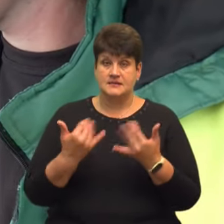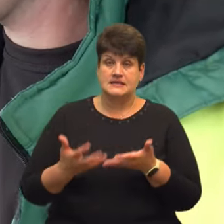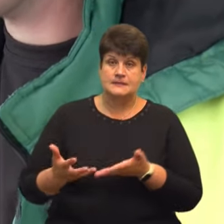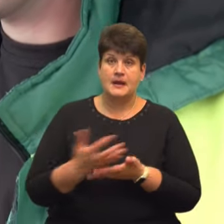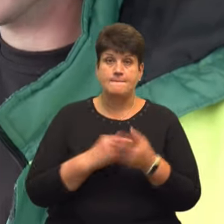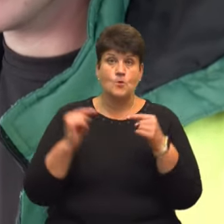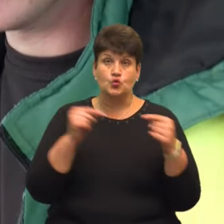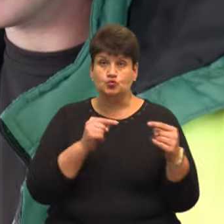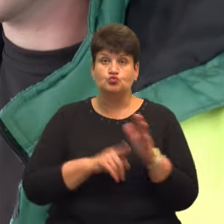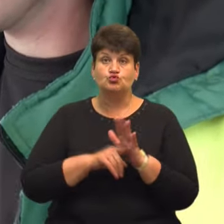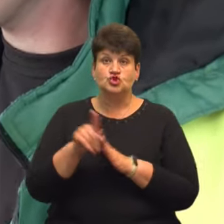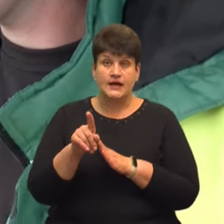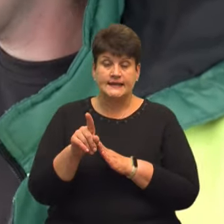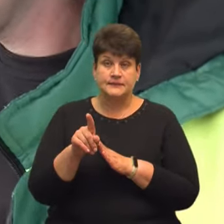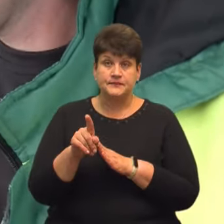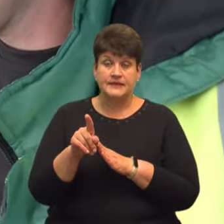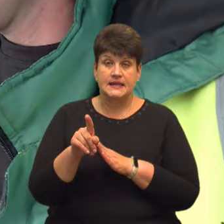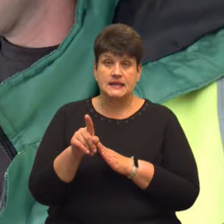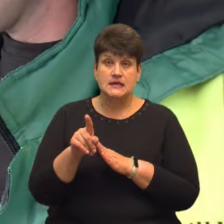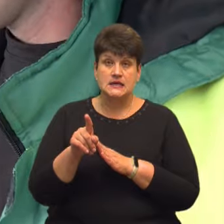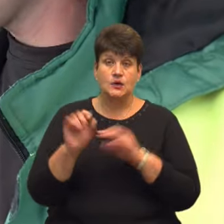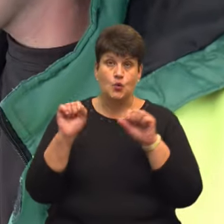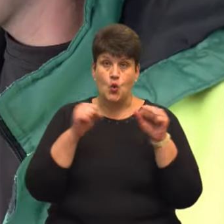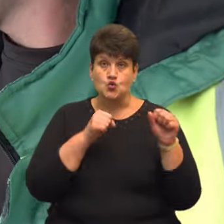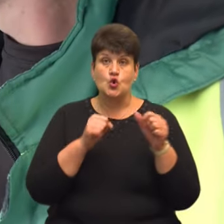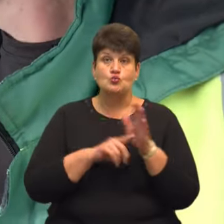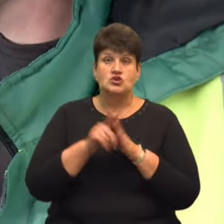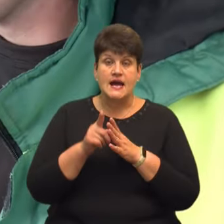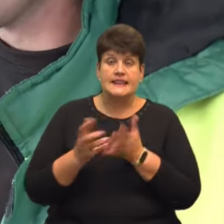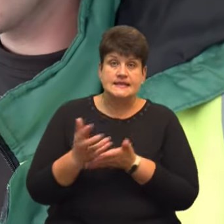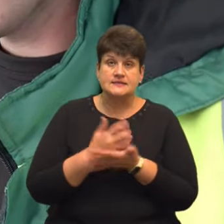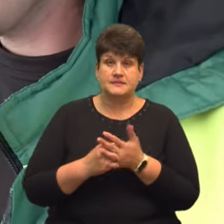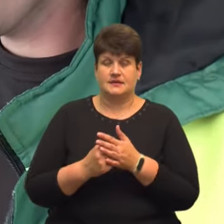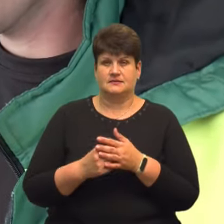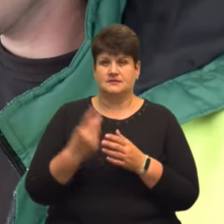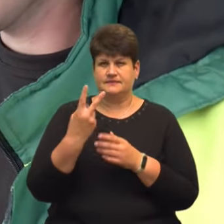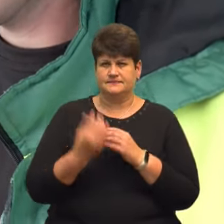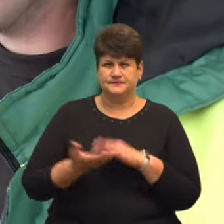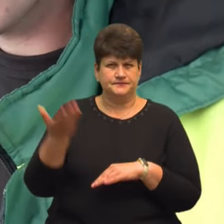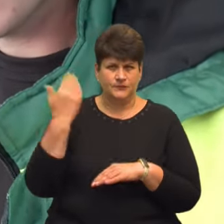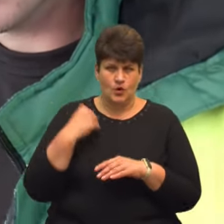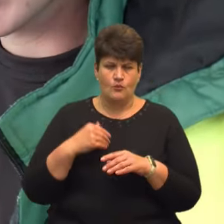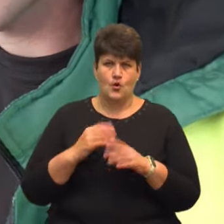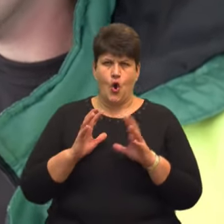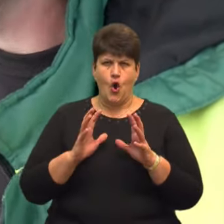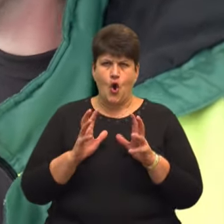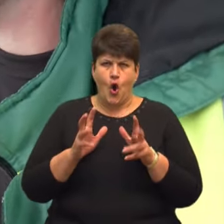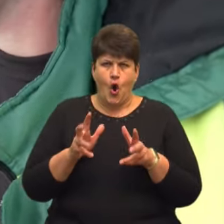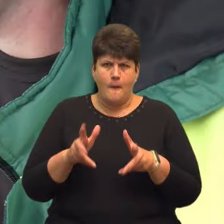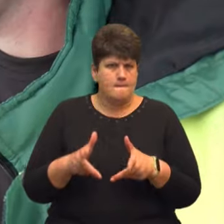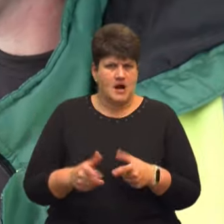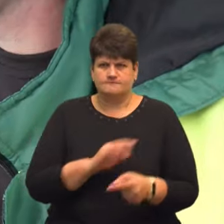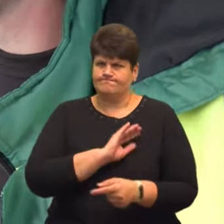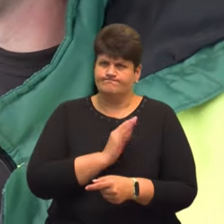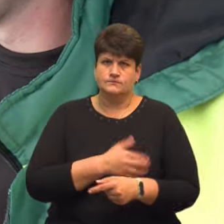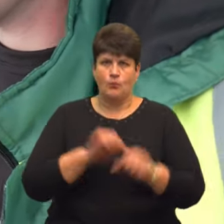розпочали не спір два дні тому. Даний комбайн є дуже потужний, ним можна зібрати